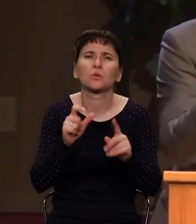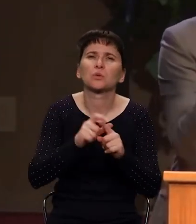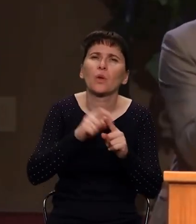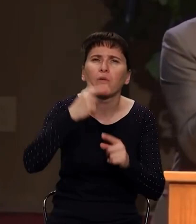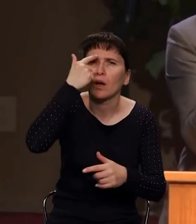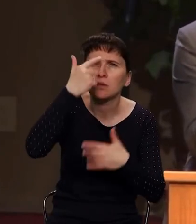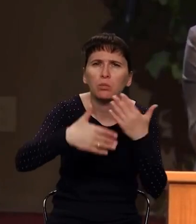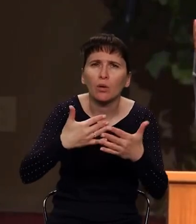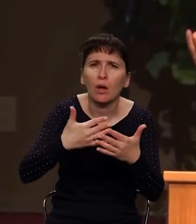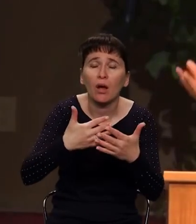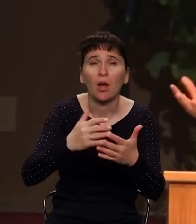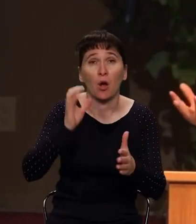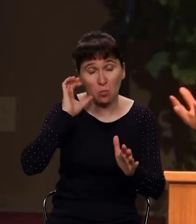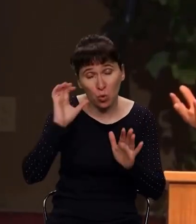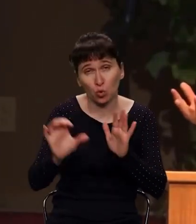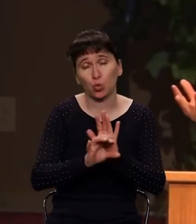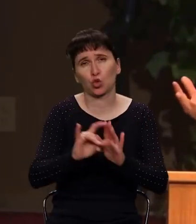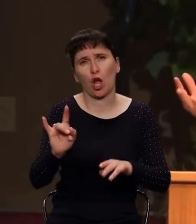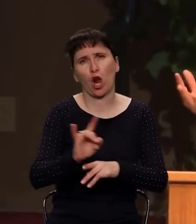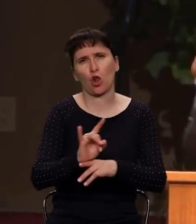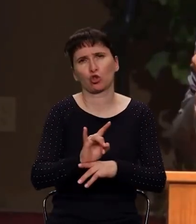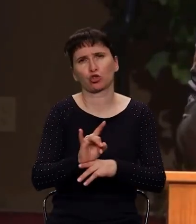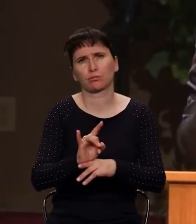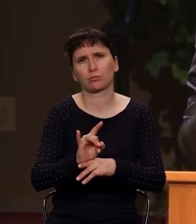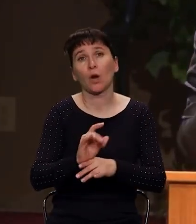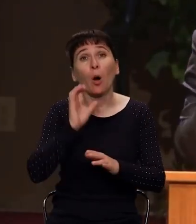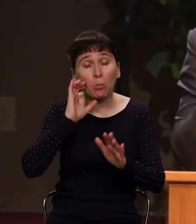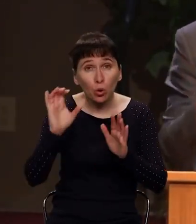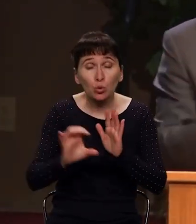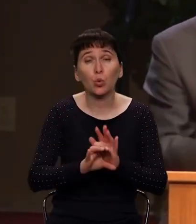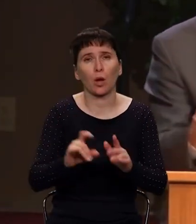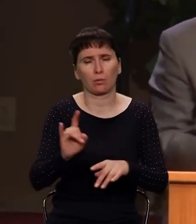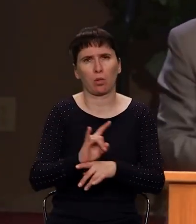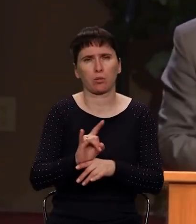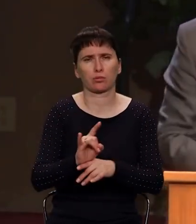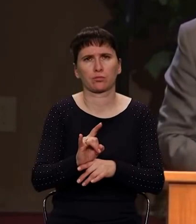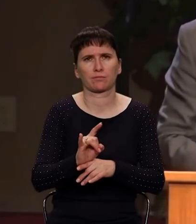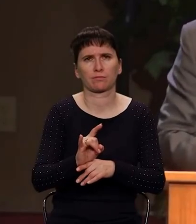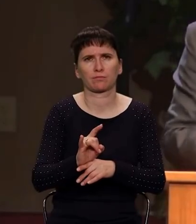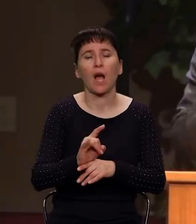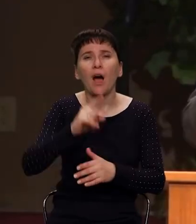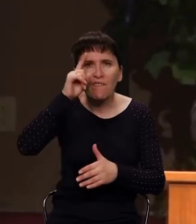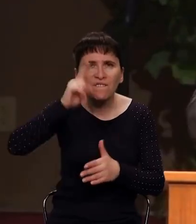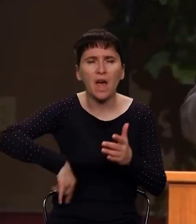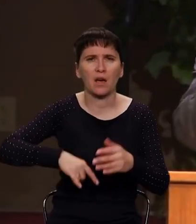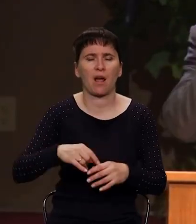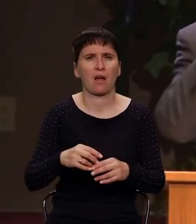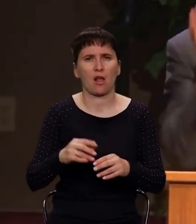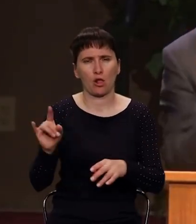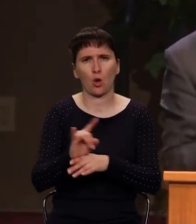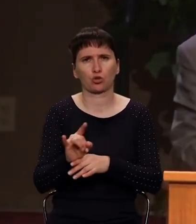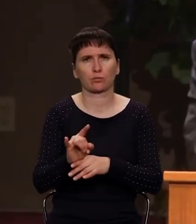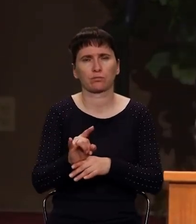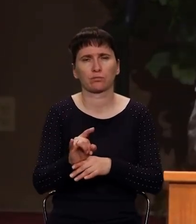Это начать верить лжи или неправде. Интересно. Интересно. Мы сейчас на это посмотрим, братья и сестры. Посмотрите,